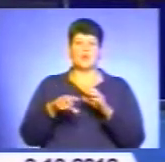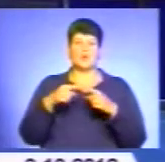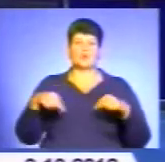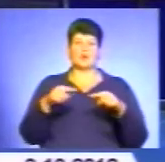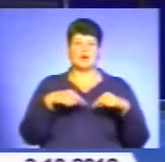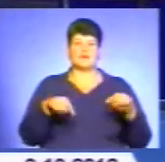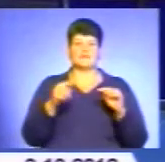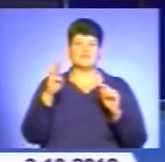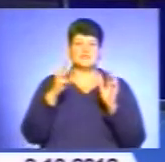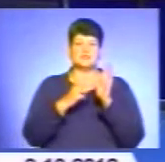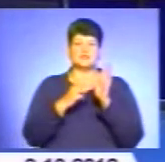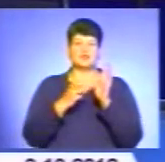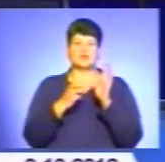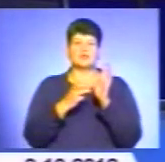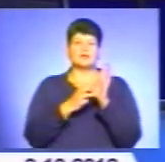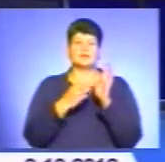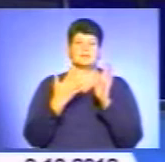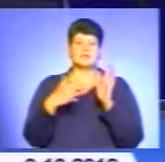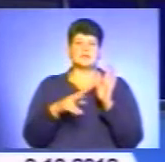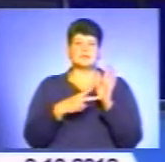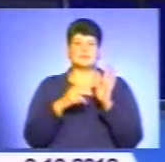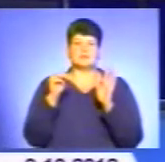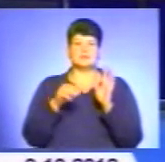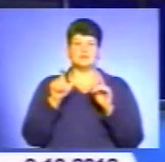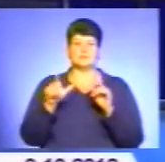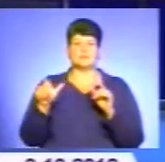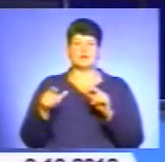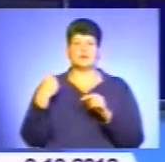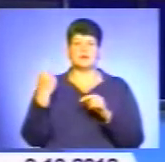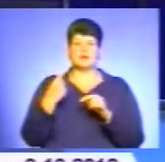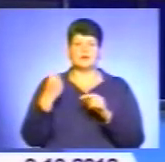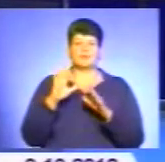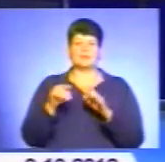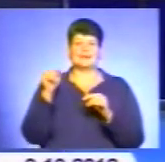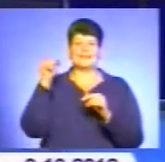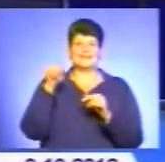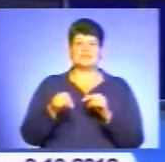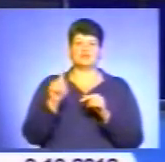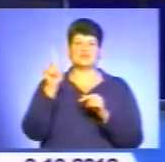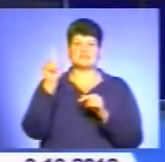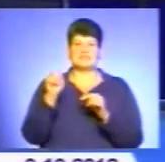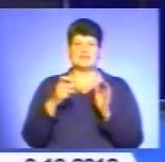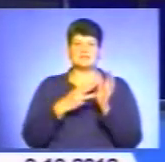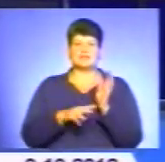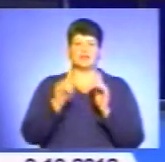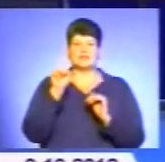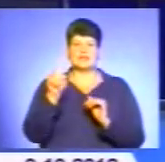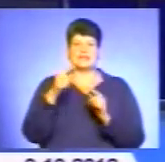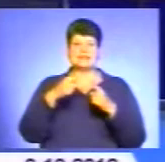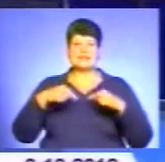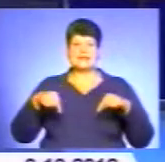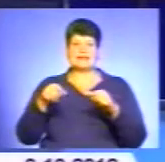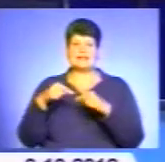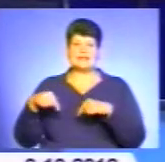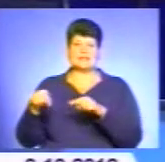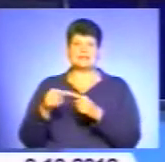857 705 жителів краю голосуватимуть на 1181 дільниці. Наскільки